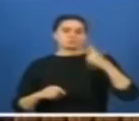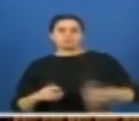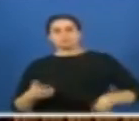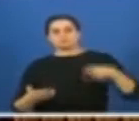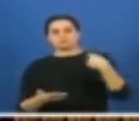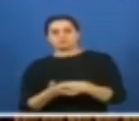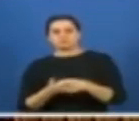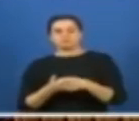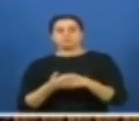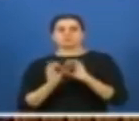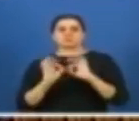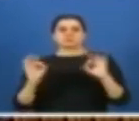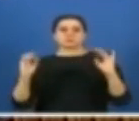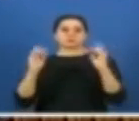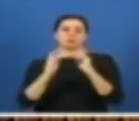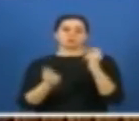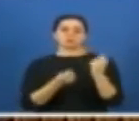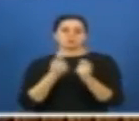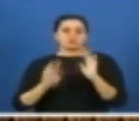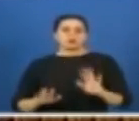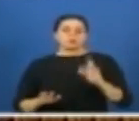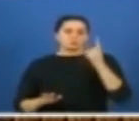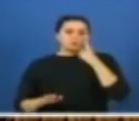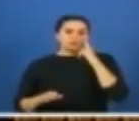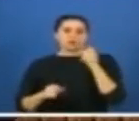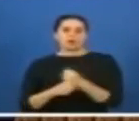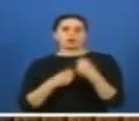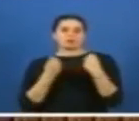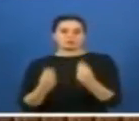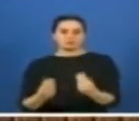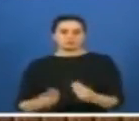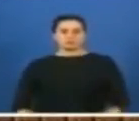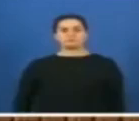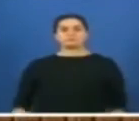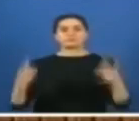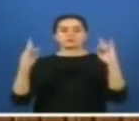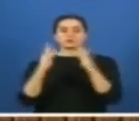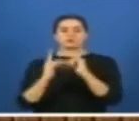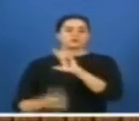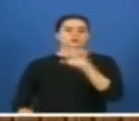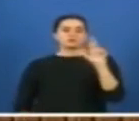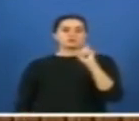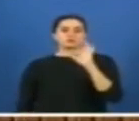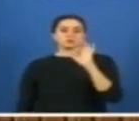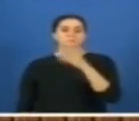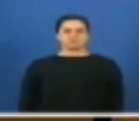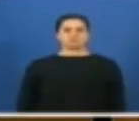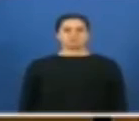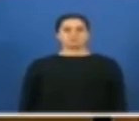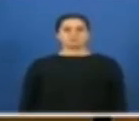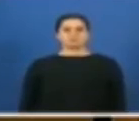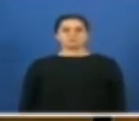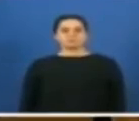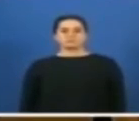beş kuruş para çıkmadı yapılırken. Ama devlet garanti verdi. Köprü yedi yüz doksan milyon dolara mal oldu.